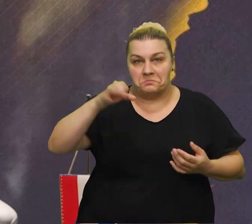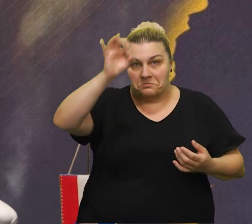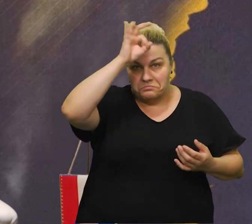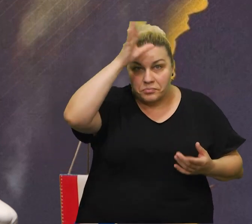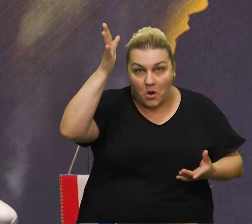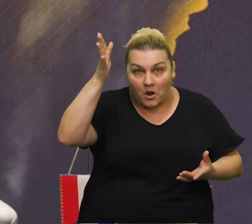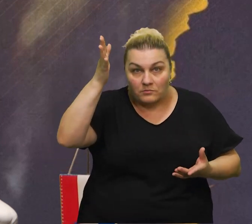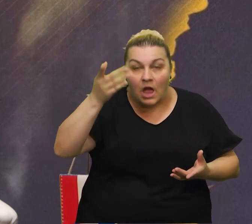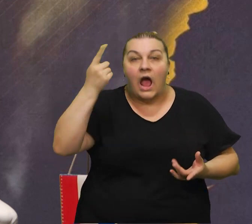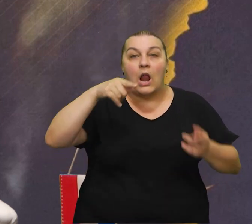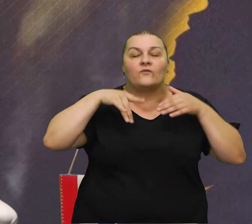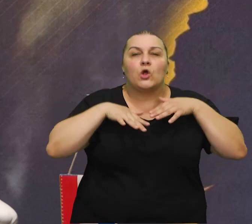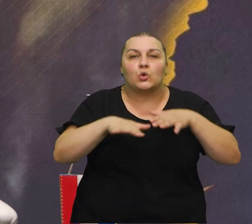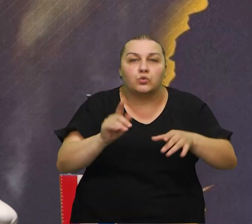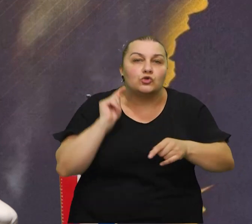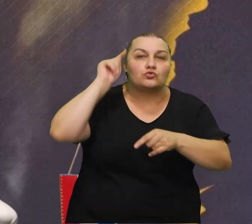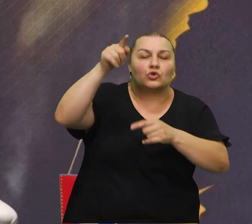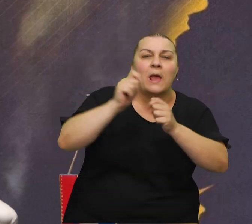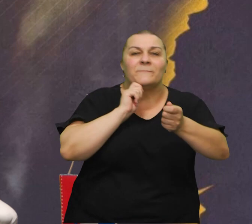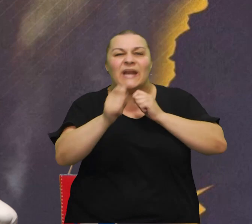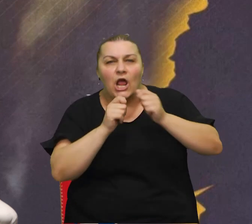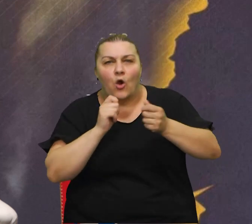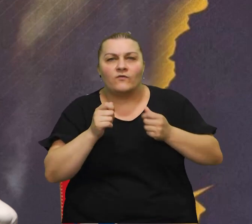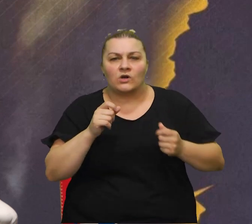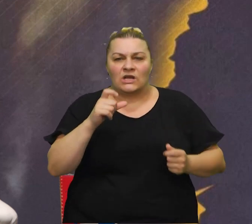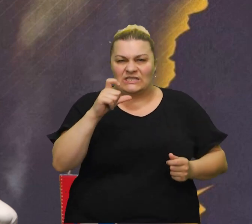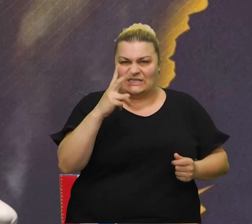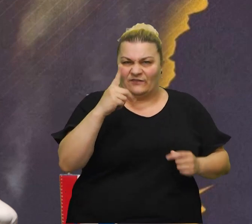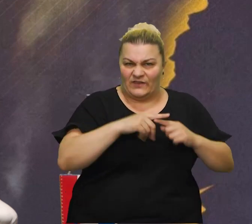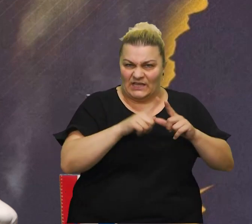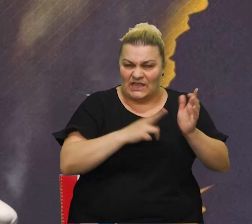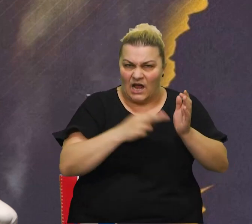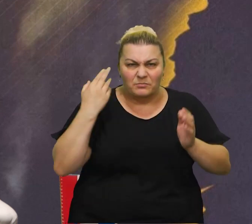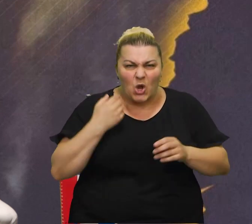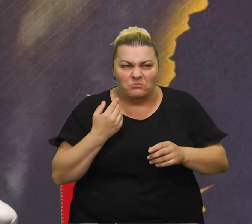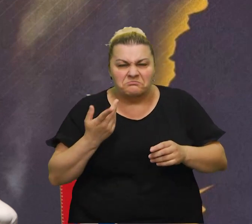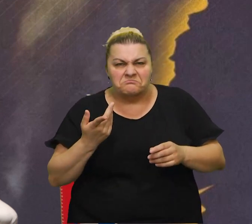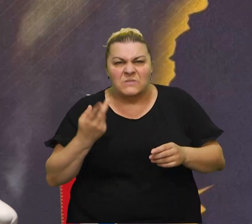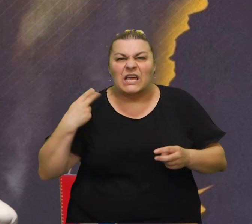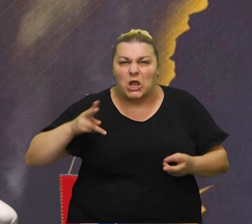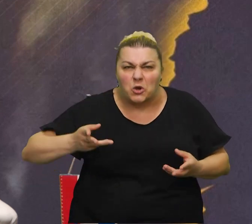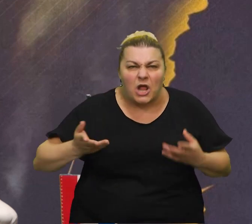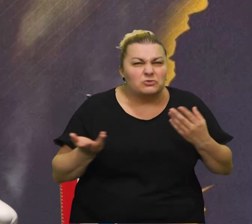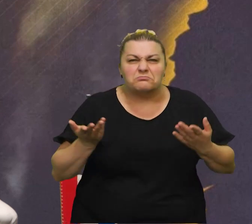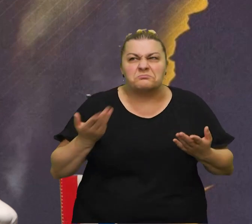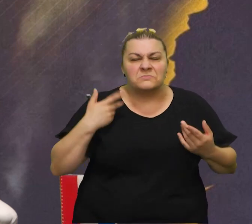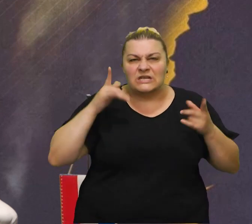više na pregovore, je bila i mi, one su im cvitali, jednog grada načina, šta je bila. Oni su pričali poslije da je ta